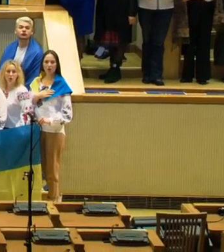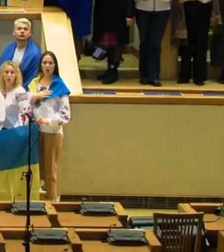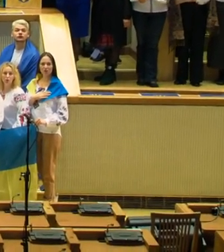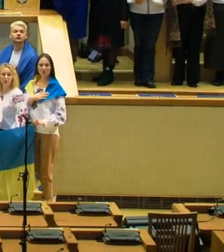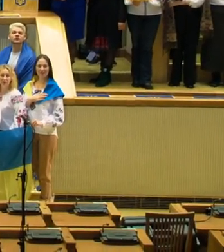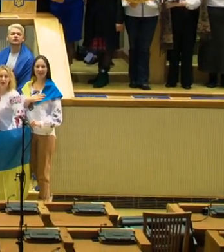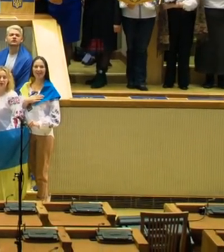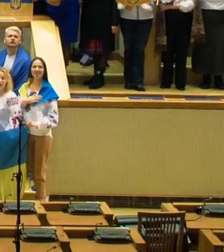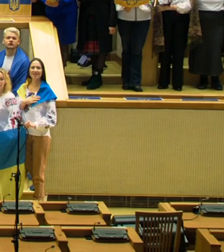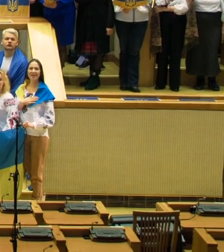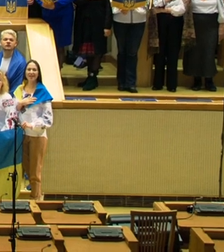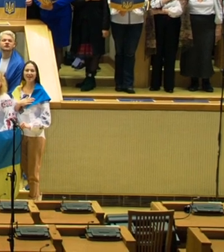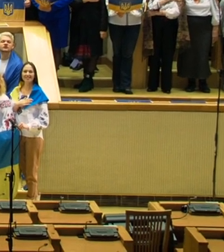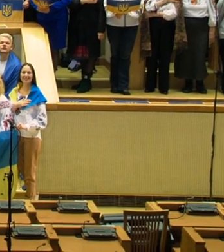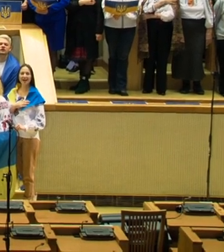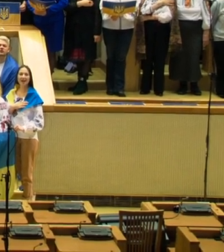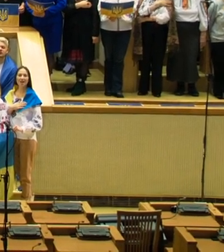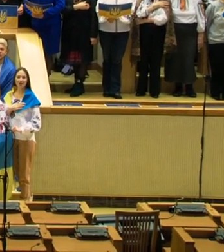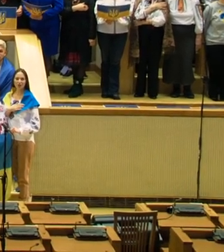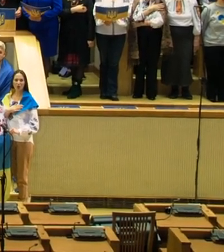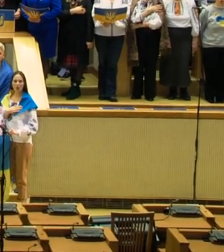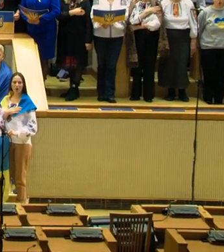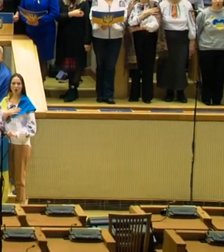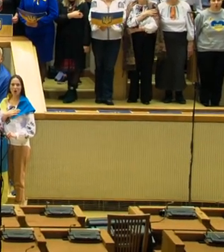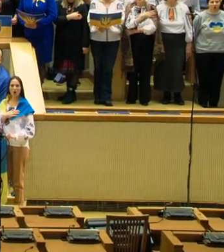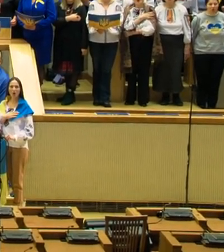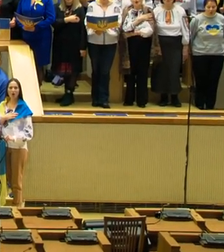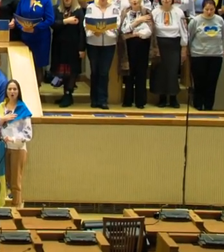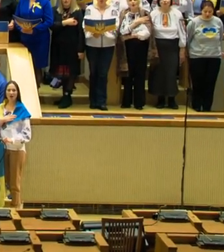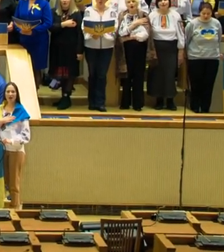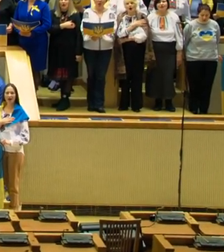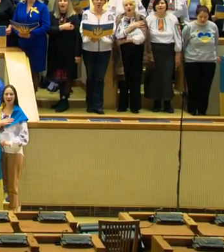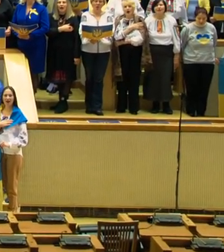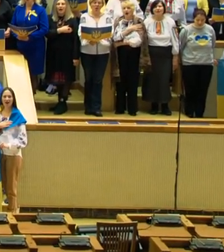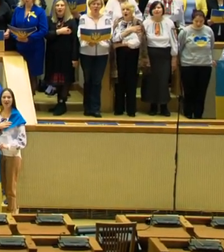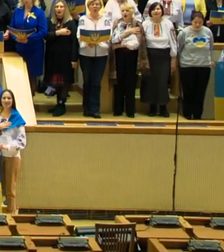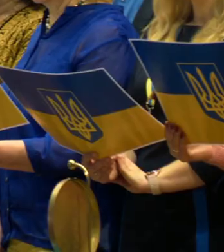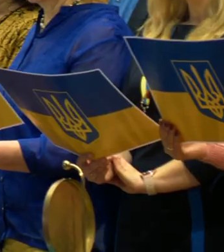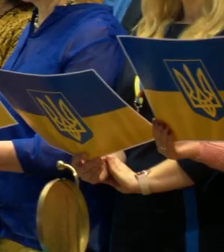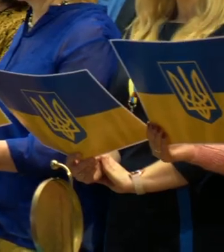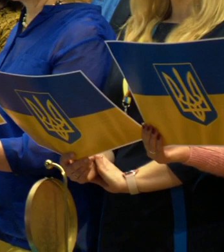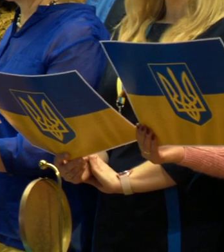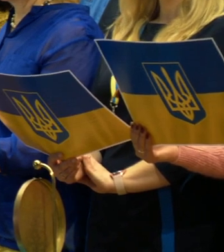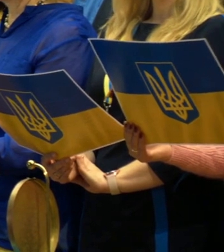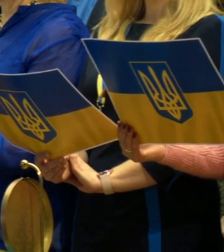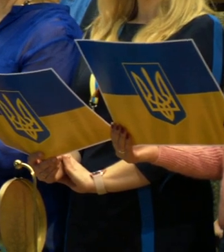galutinės pergalės.